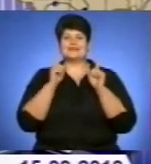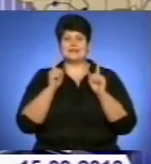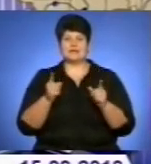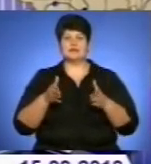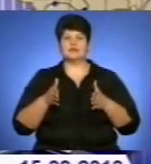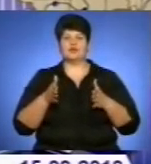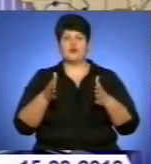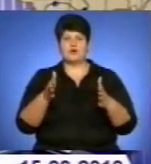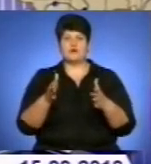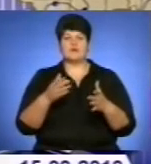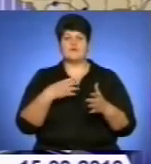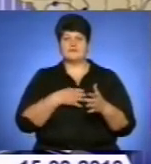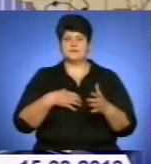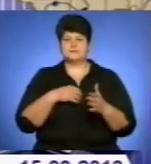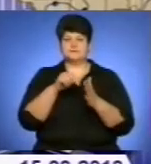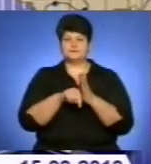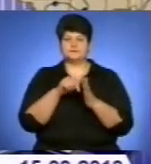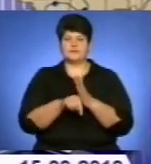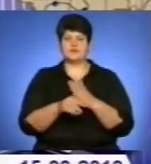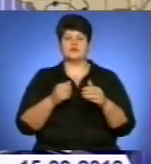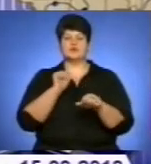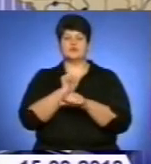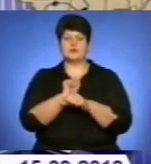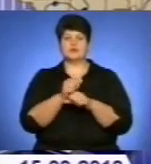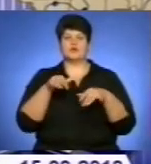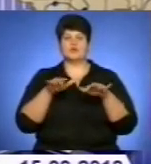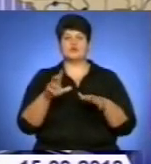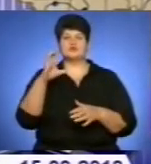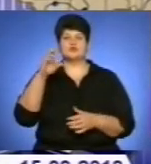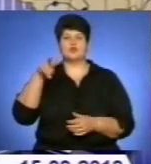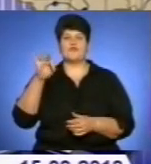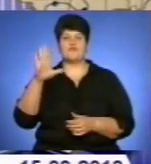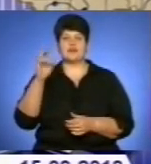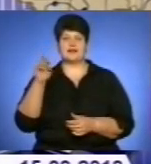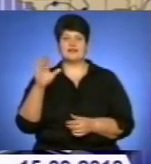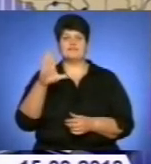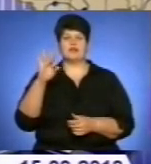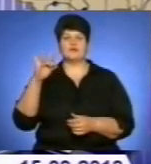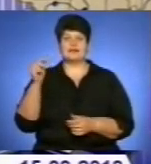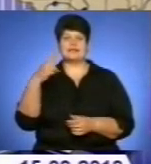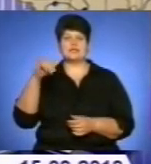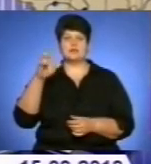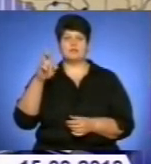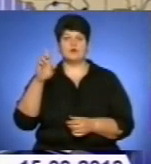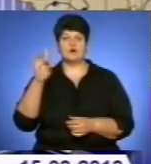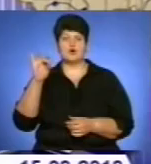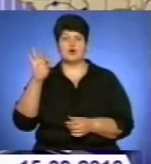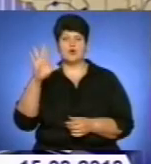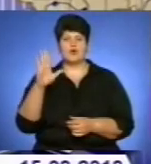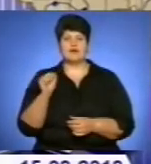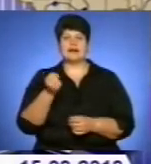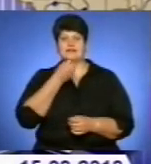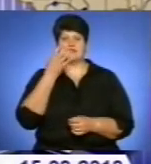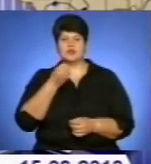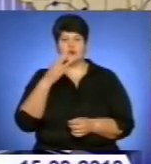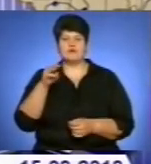Бережанщині? У Бережанському районі ситуація досить складна. Обмежено рух транспорту. Дорожня